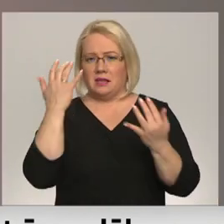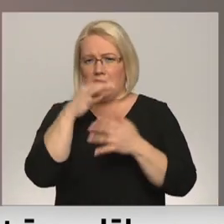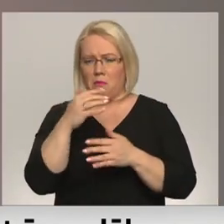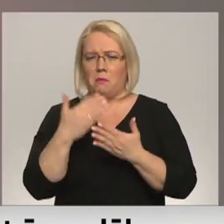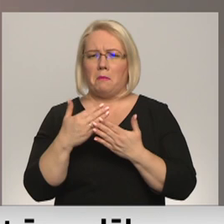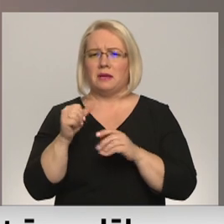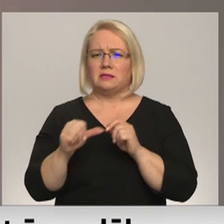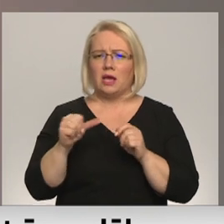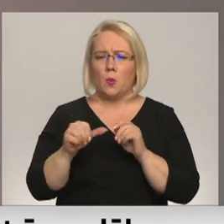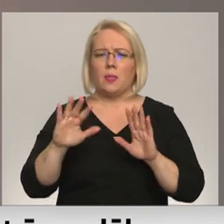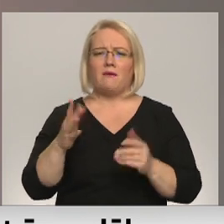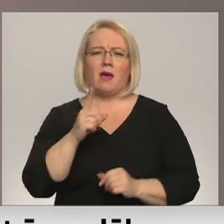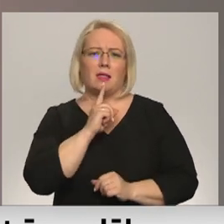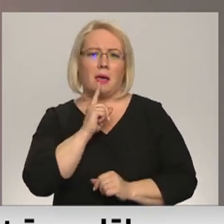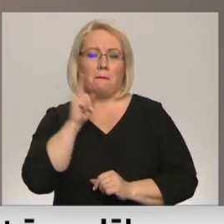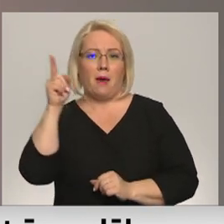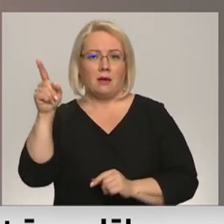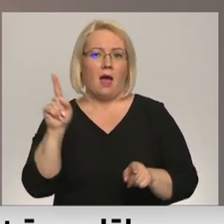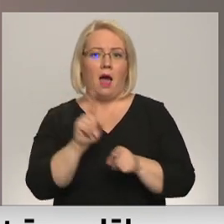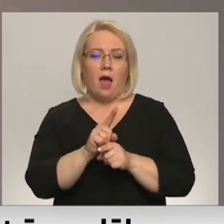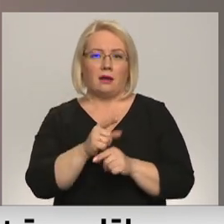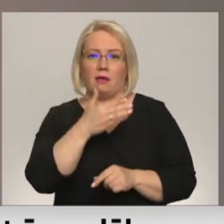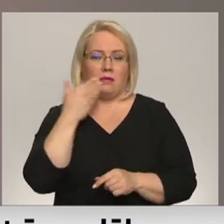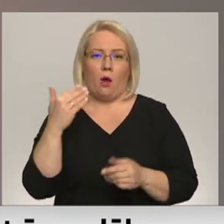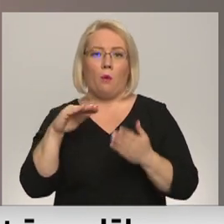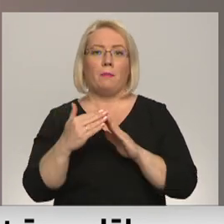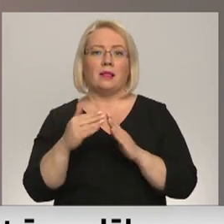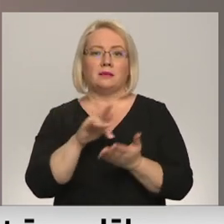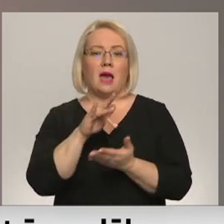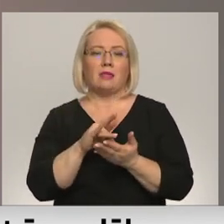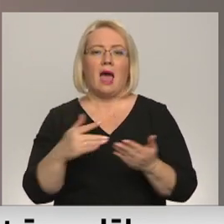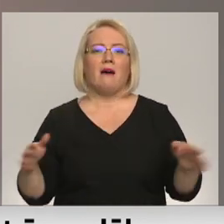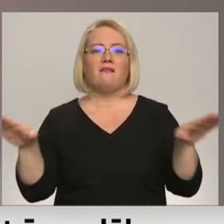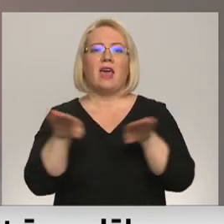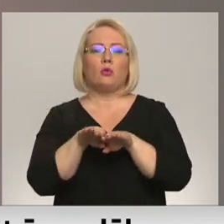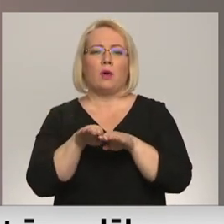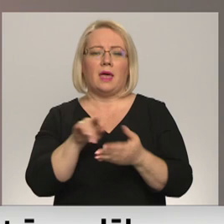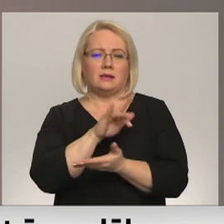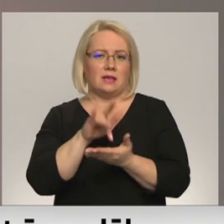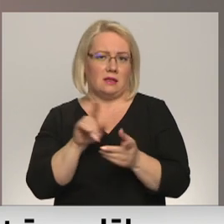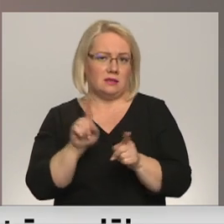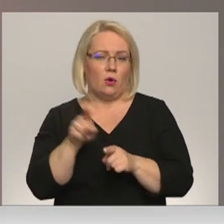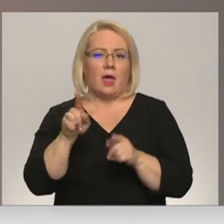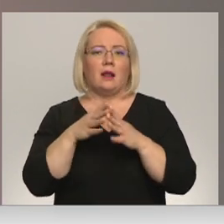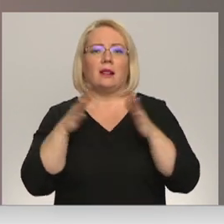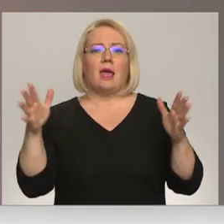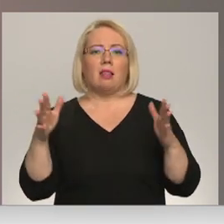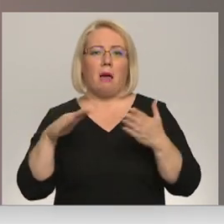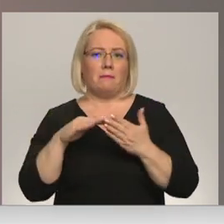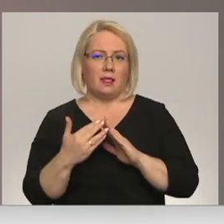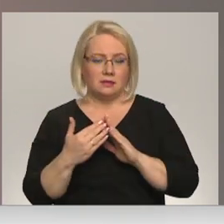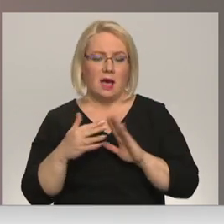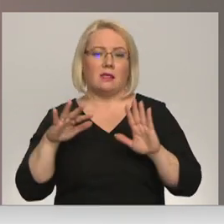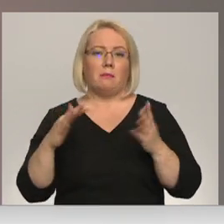Liepājā, Liepājā arī nav pašā pilsētā, nav vienoties centrus, jo tā arī ir lielā pilsētā. Bet